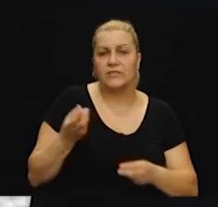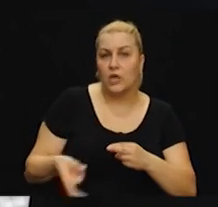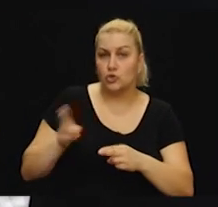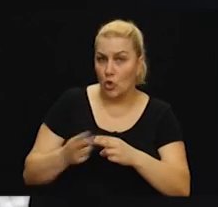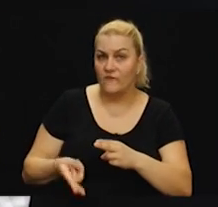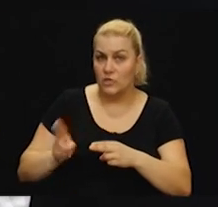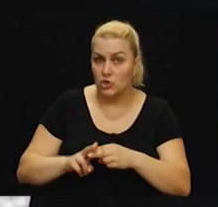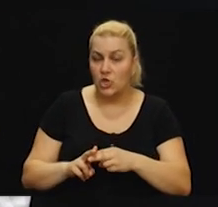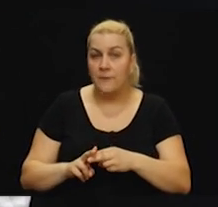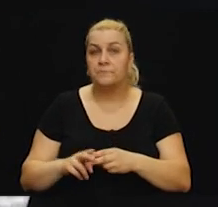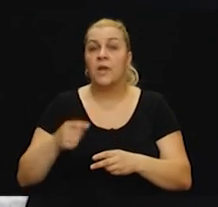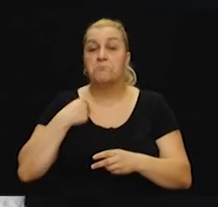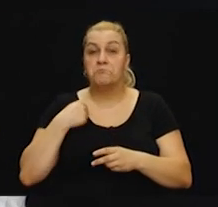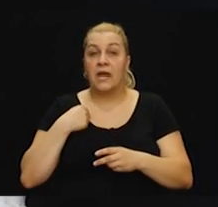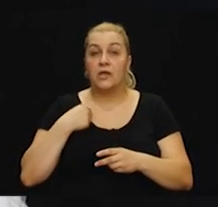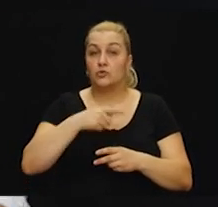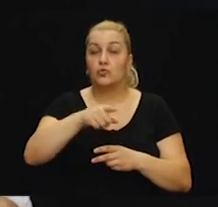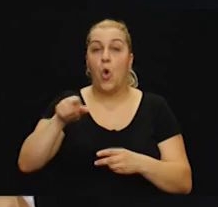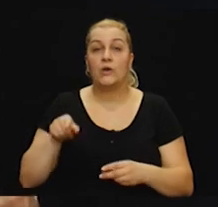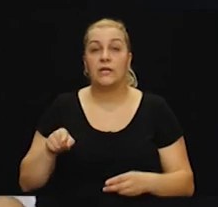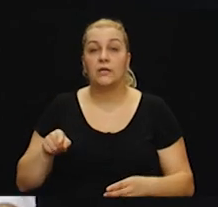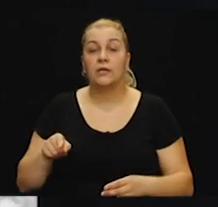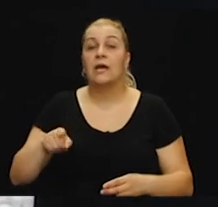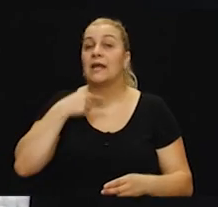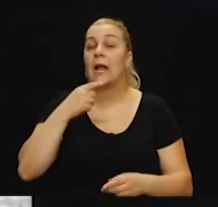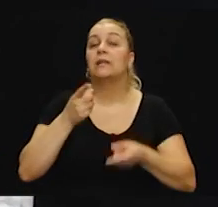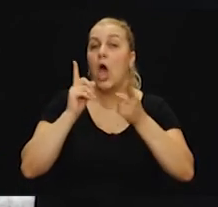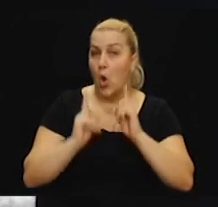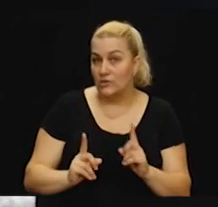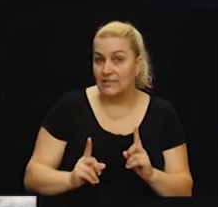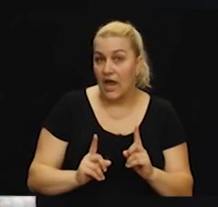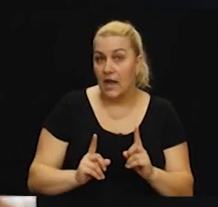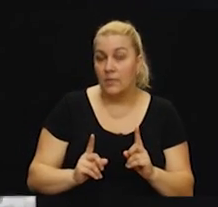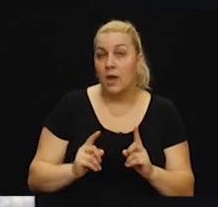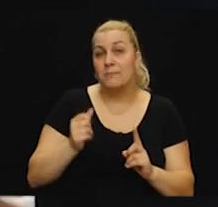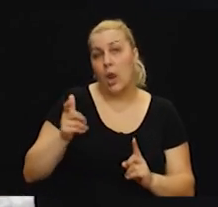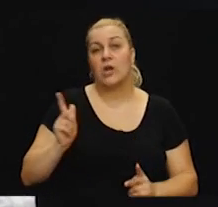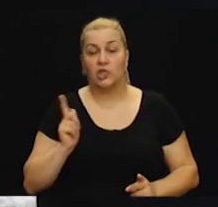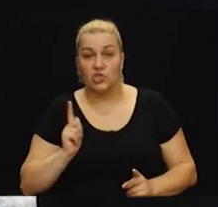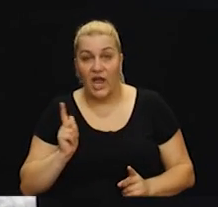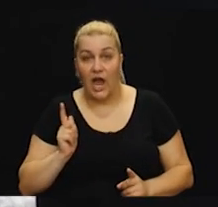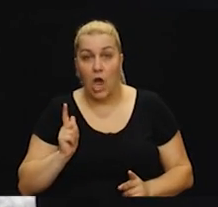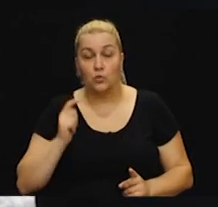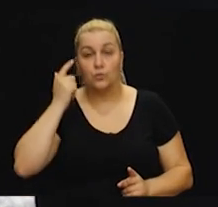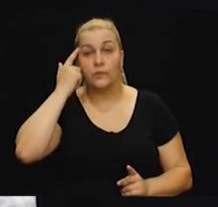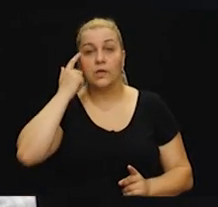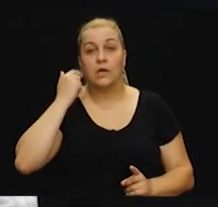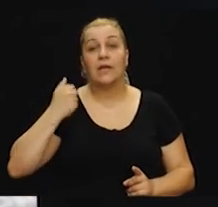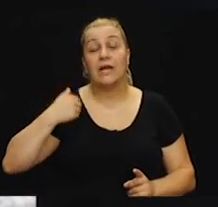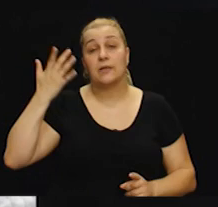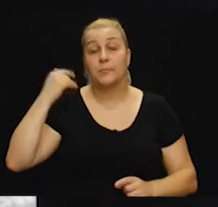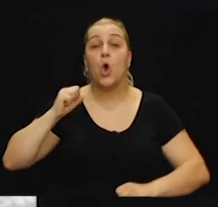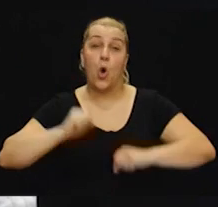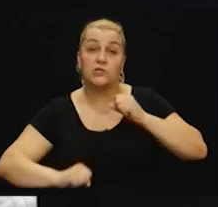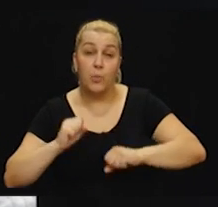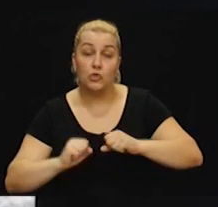više. Tako da su mene oni rekli da ostanem malo na čekanju. Iako sam